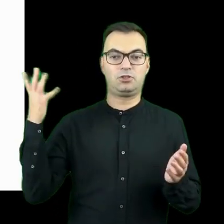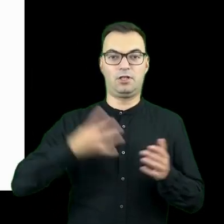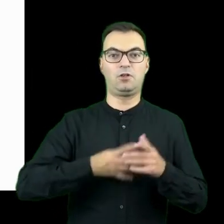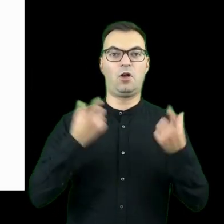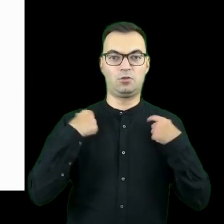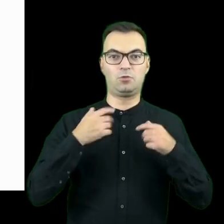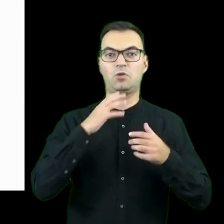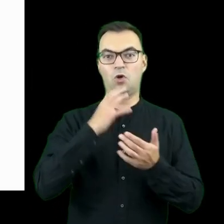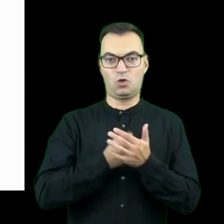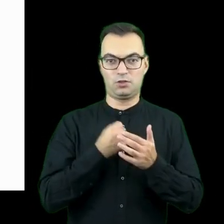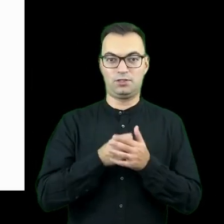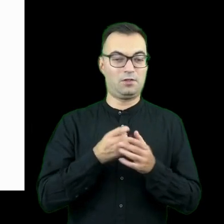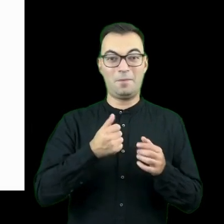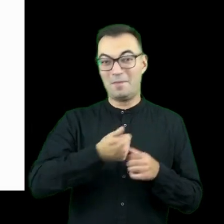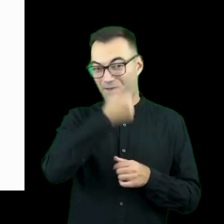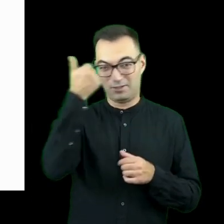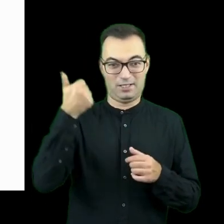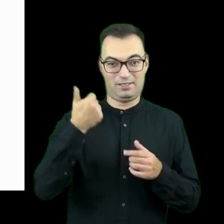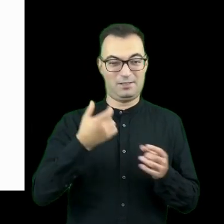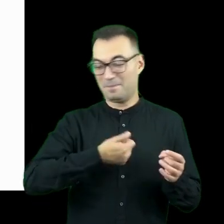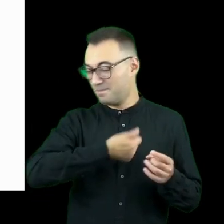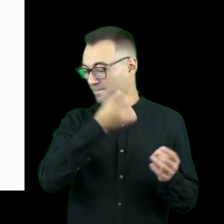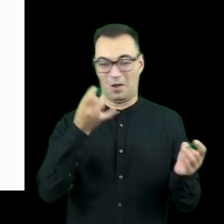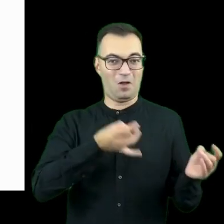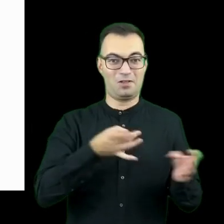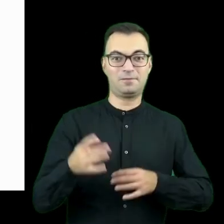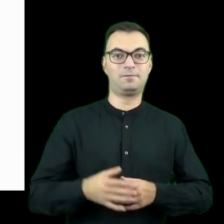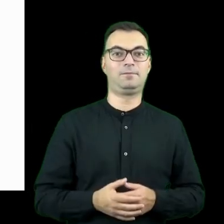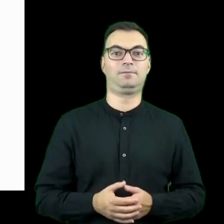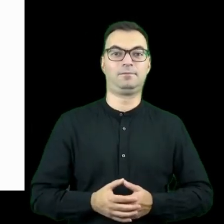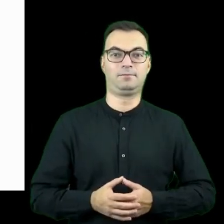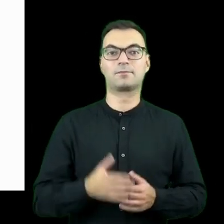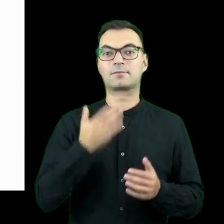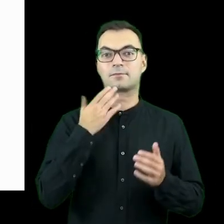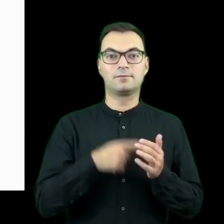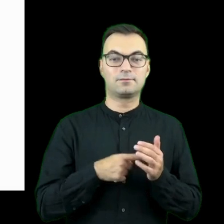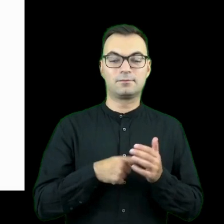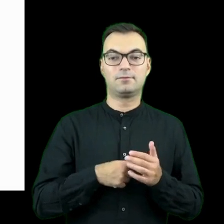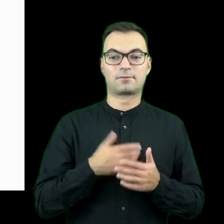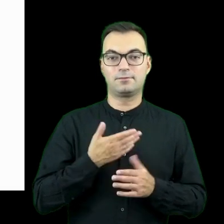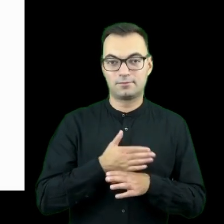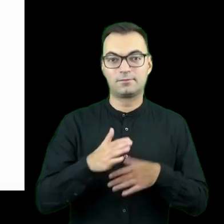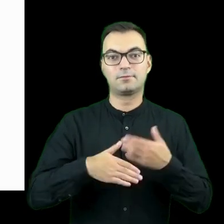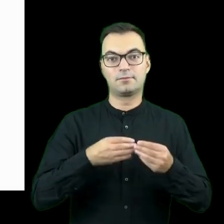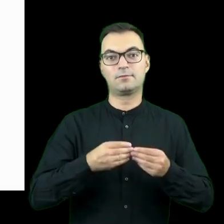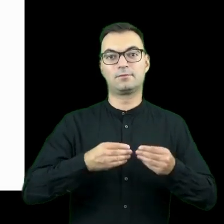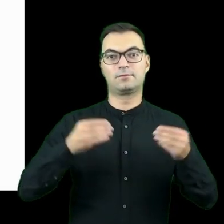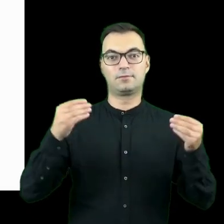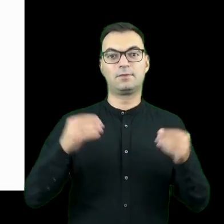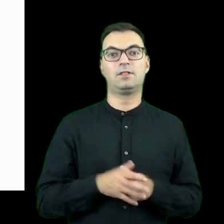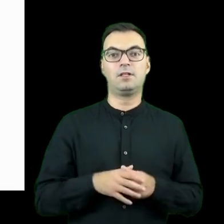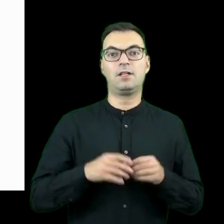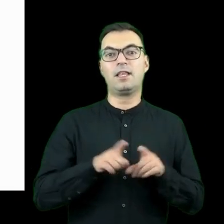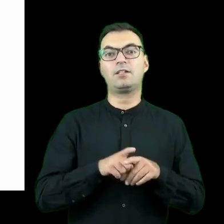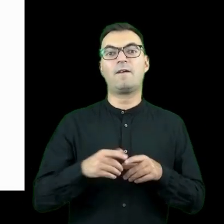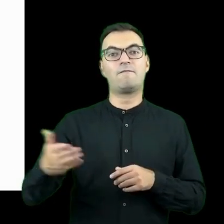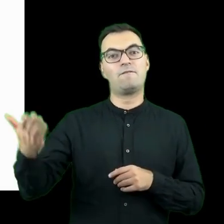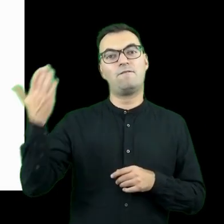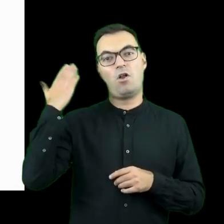4 tysiące osób skorzystało z tej aplikacji pierwszego dnia po jej opublikowaniu, co pozwoliło rozwijać ją dalej, rozwijać sieć